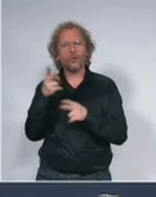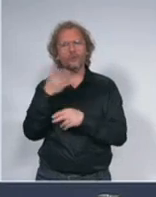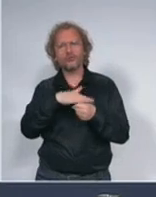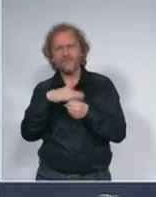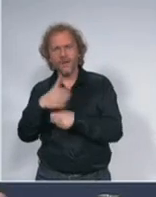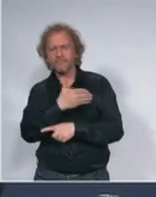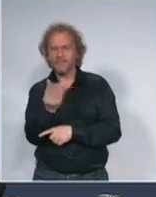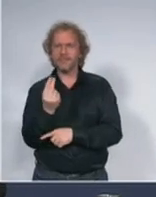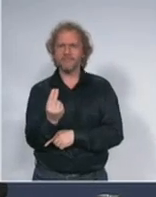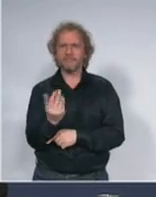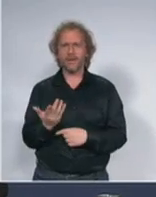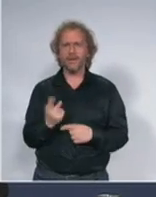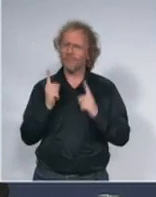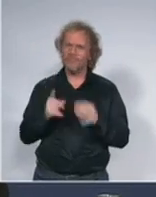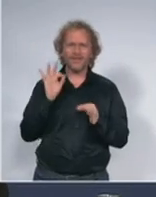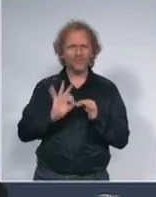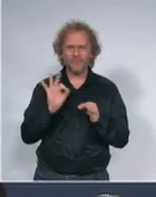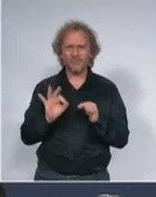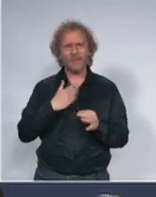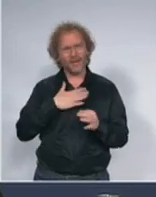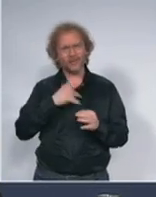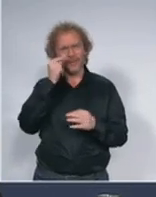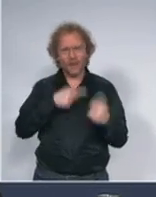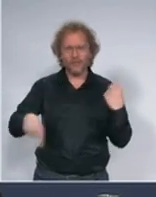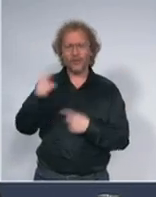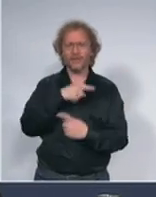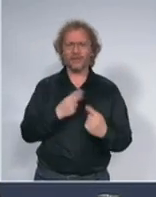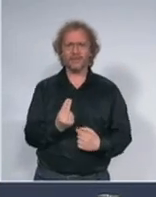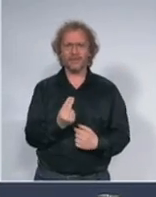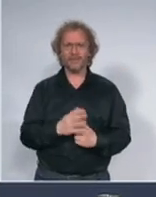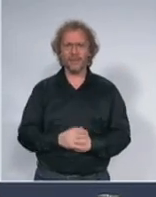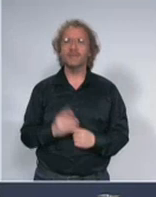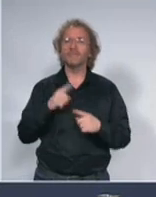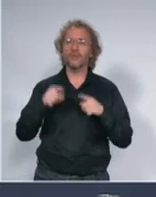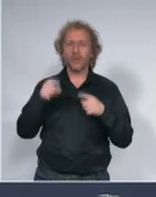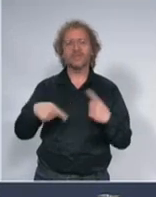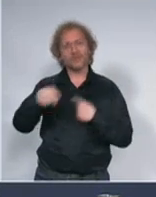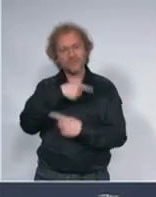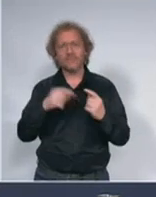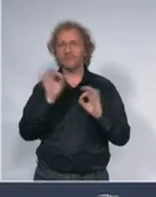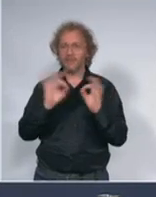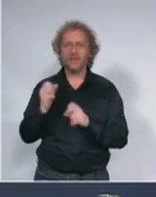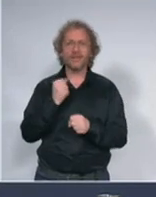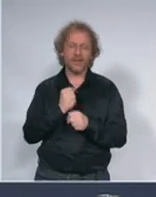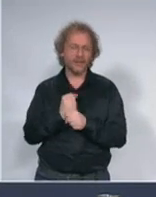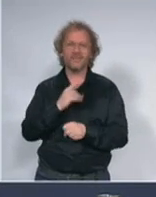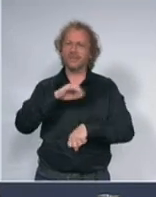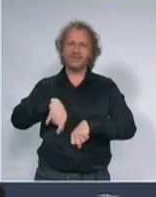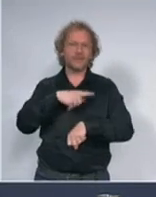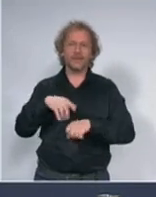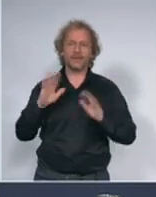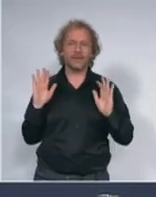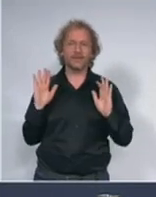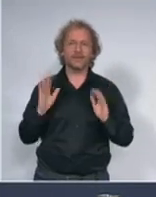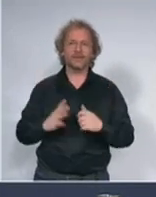i moramo da čuvamo naš narod i otuda smo mi spremni da radimo 24 časa i niko ne